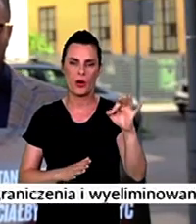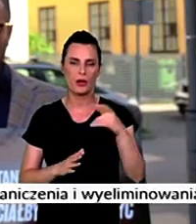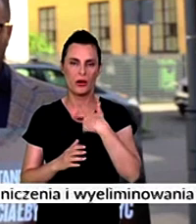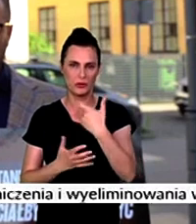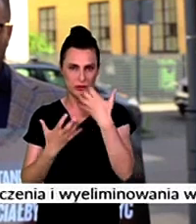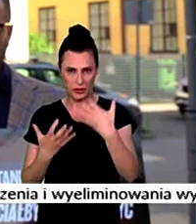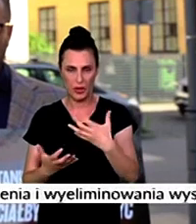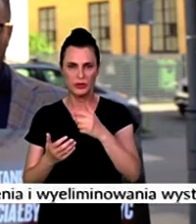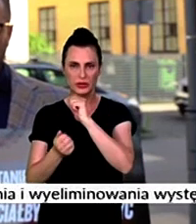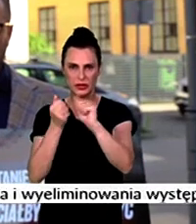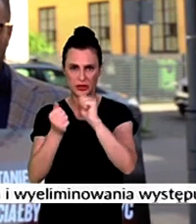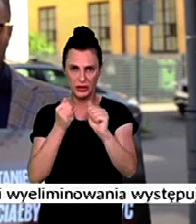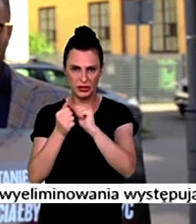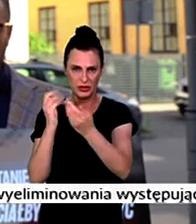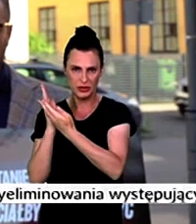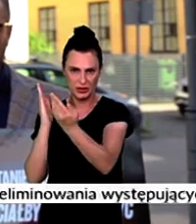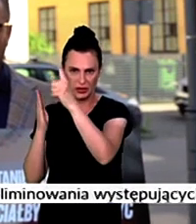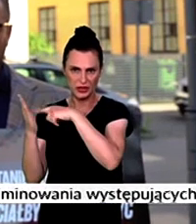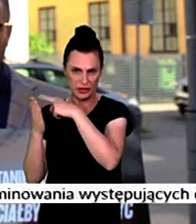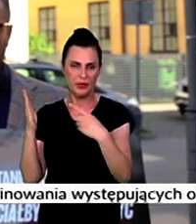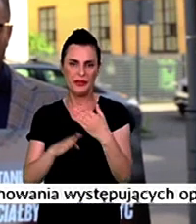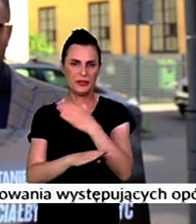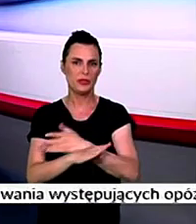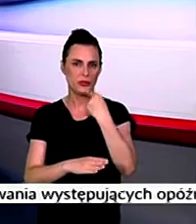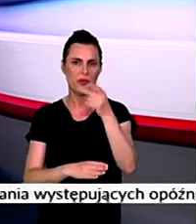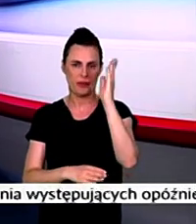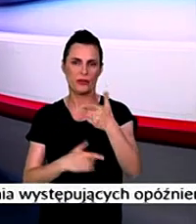Czy chcą zniszczyć ten mur tak, jak zapowiadają?